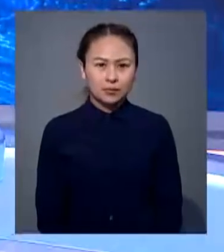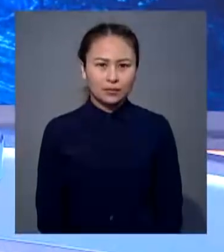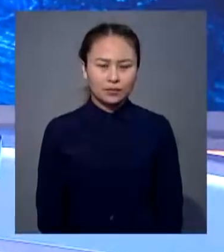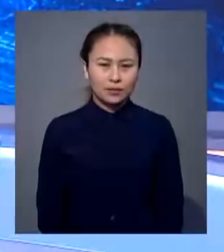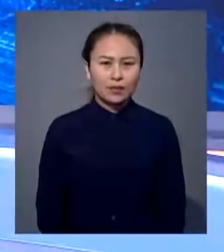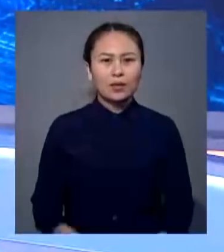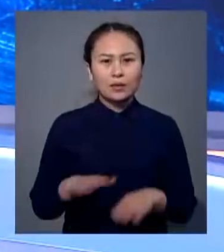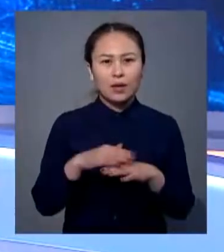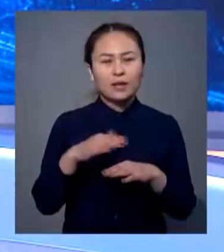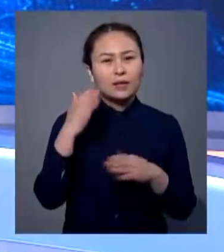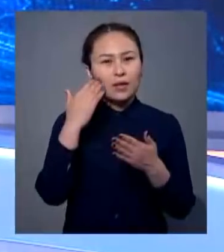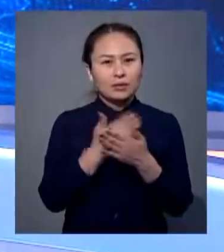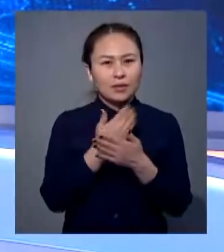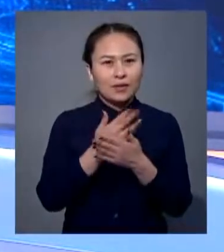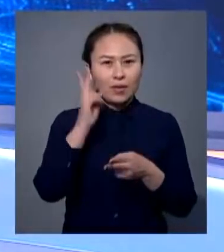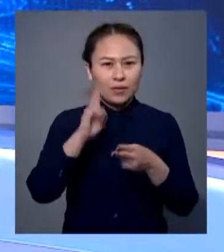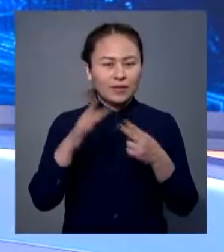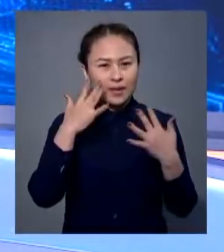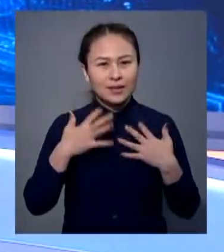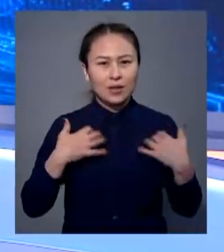Құрметтік өрмендер әзірге айтарымызды осы назарларыңыз арақ меді.